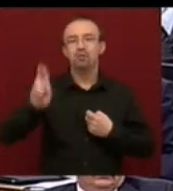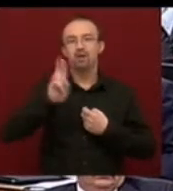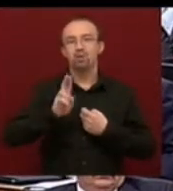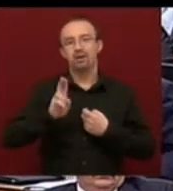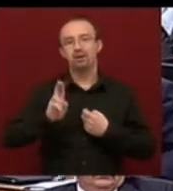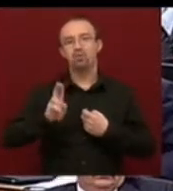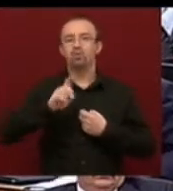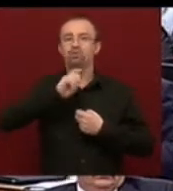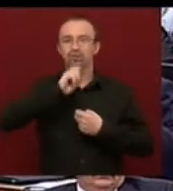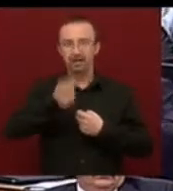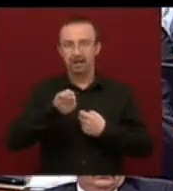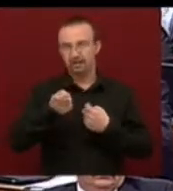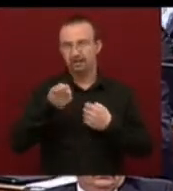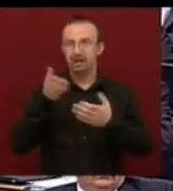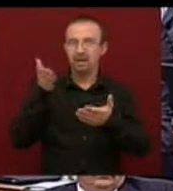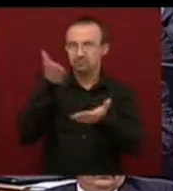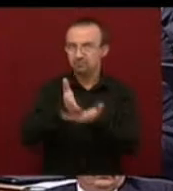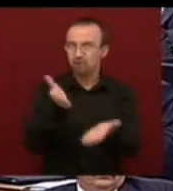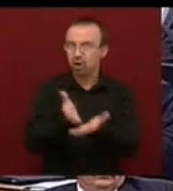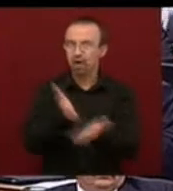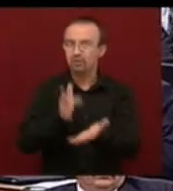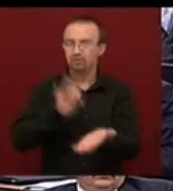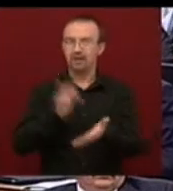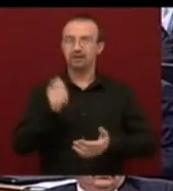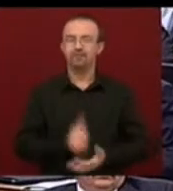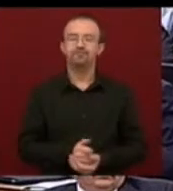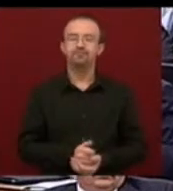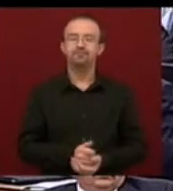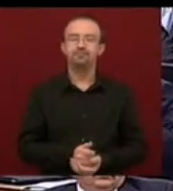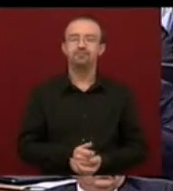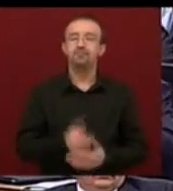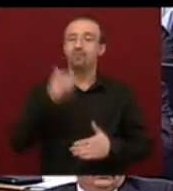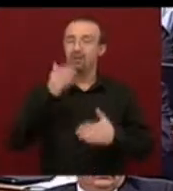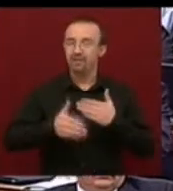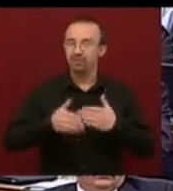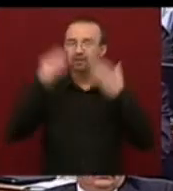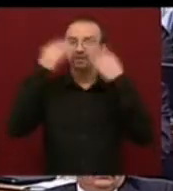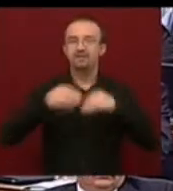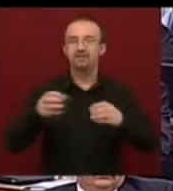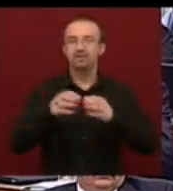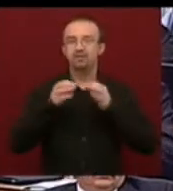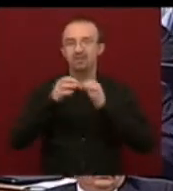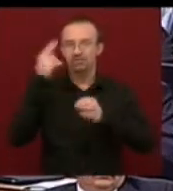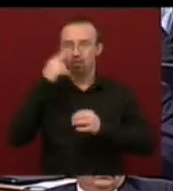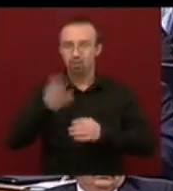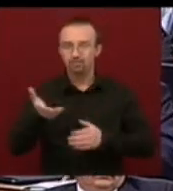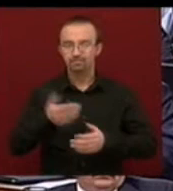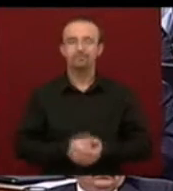sikerek közé kívánkozó példa. Végül, tisztelt frakcióvezető úr, engedje meg, hogy